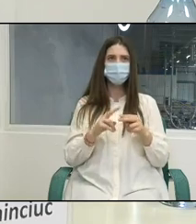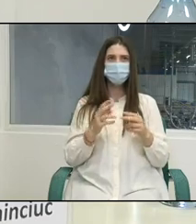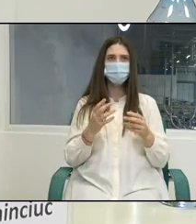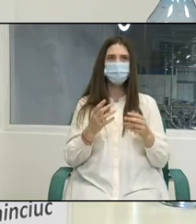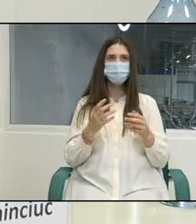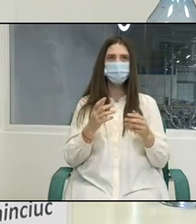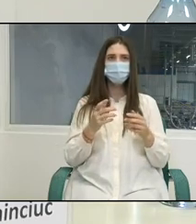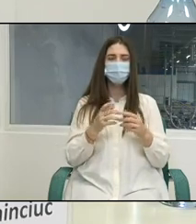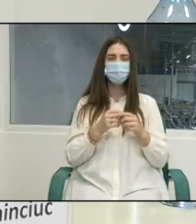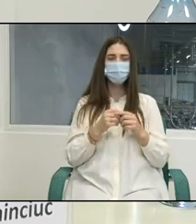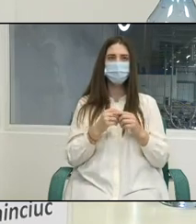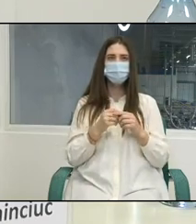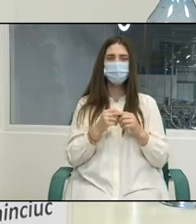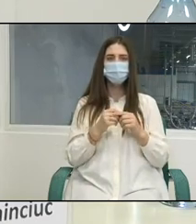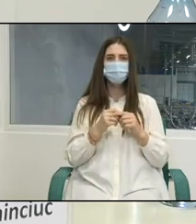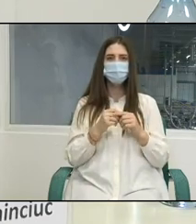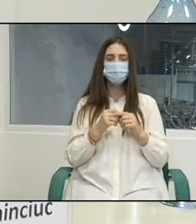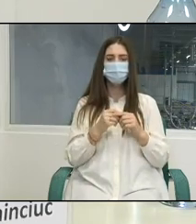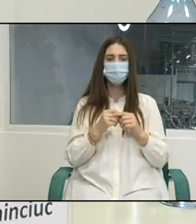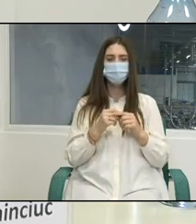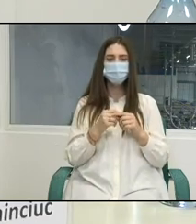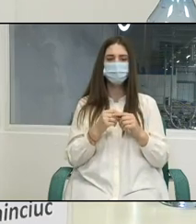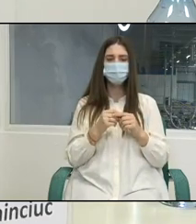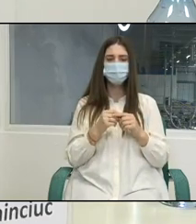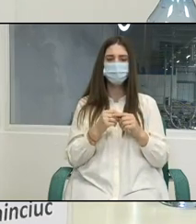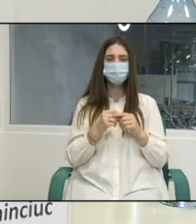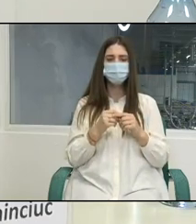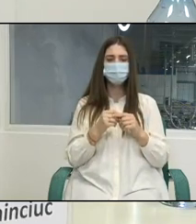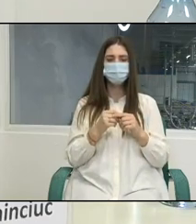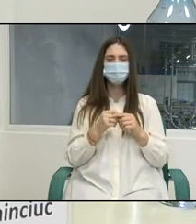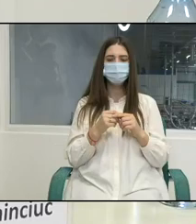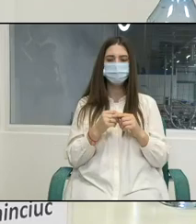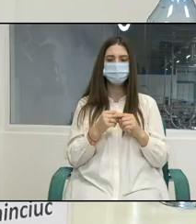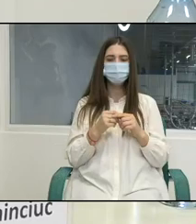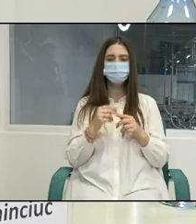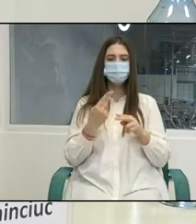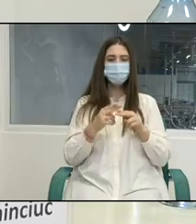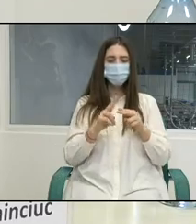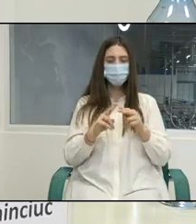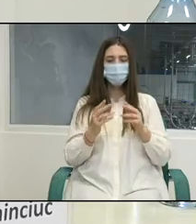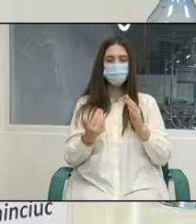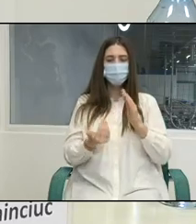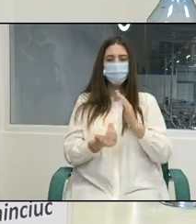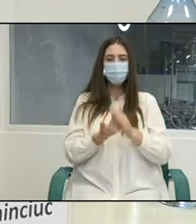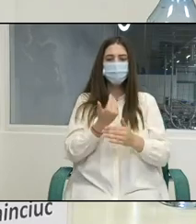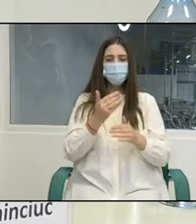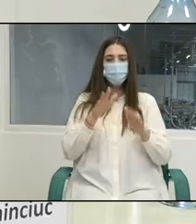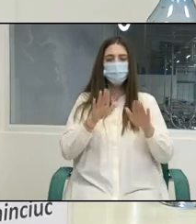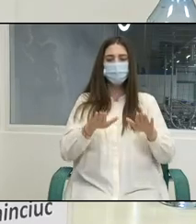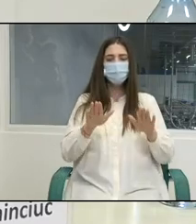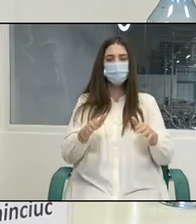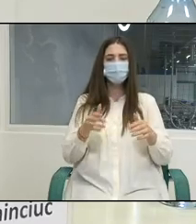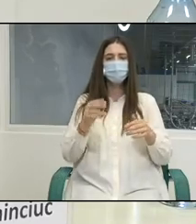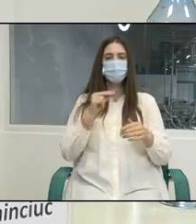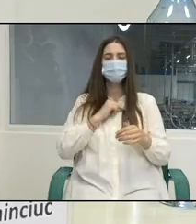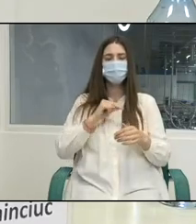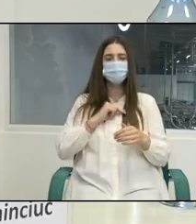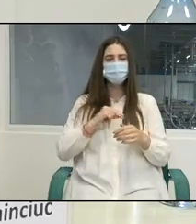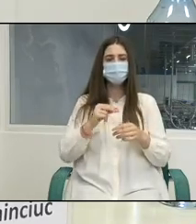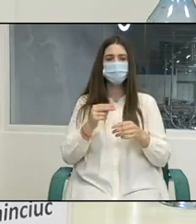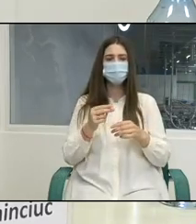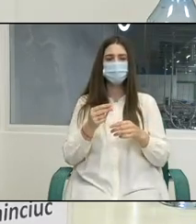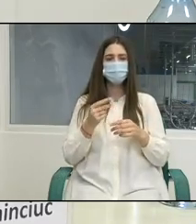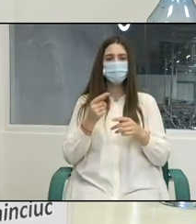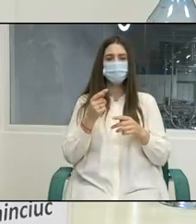investițiilor, pentru stimularea creării de noi locuri de muncă decente, asigurarea unei creșteri